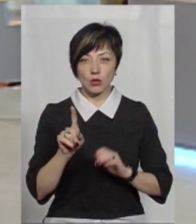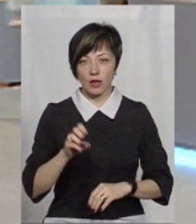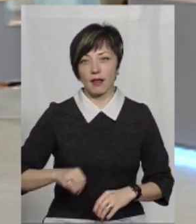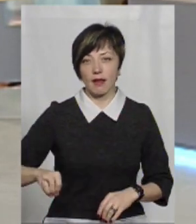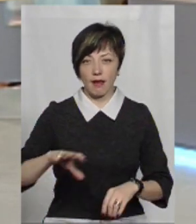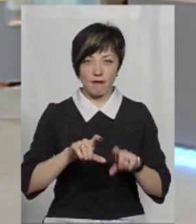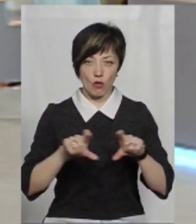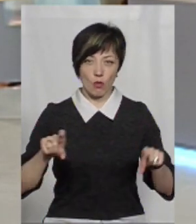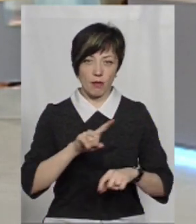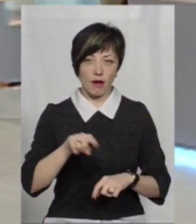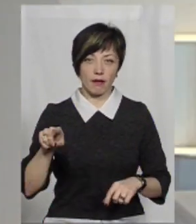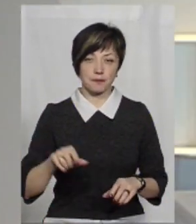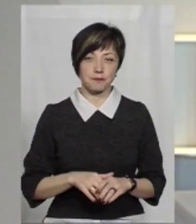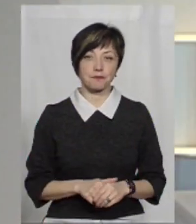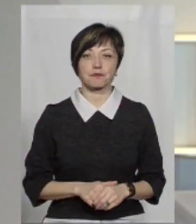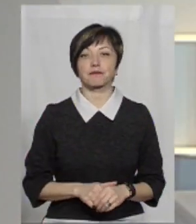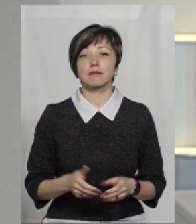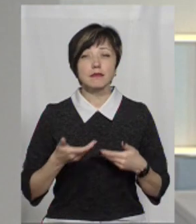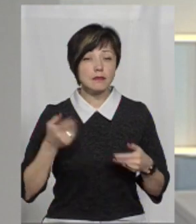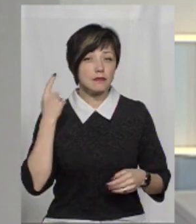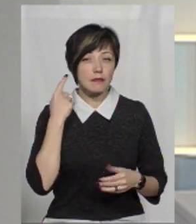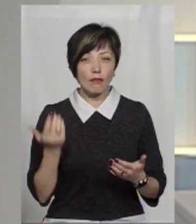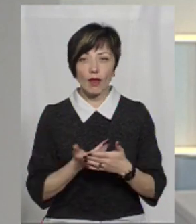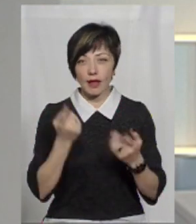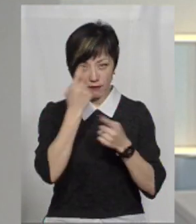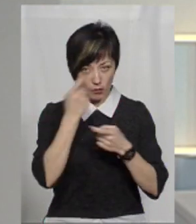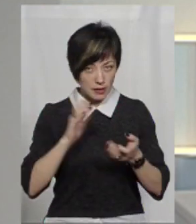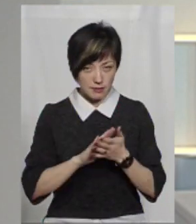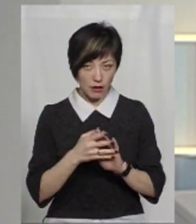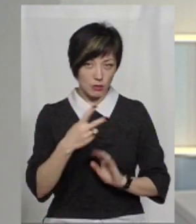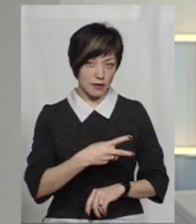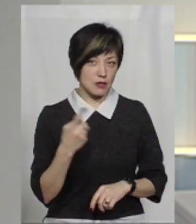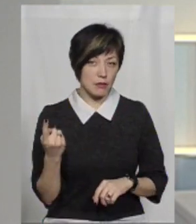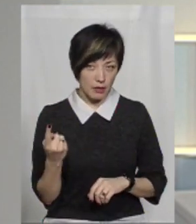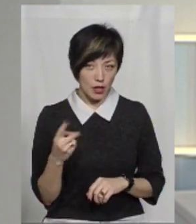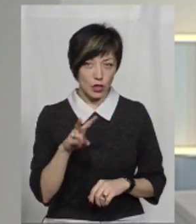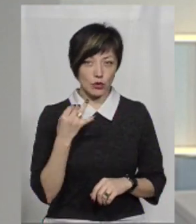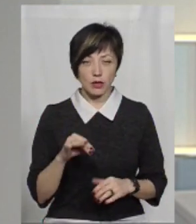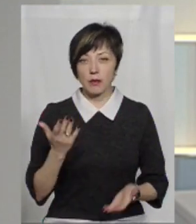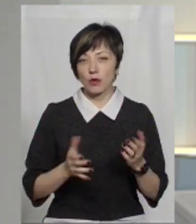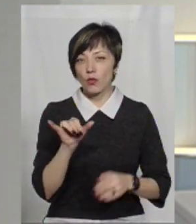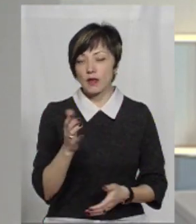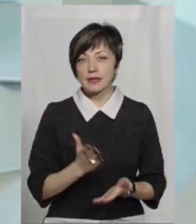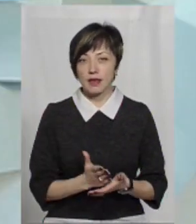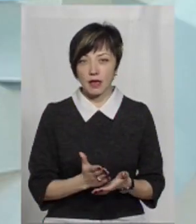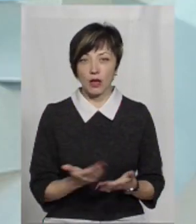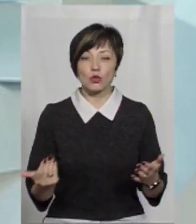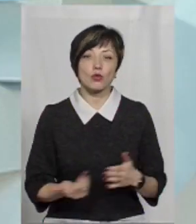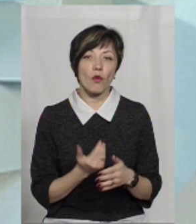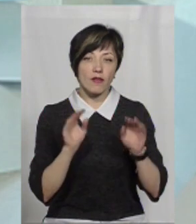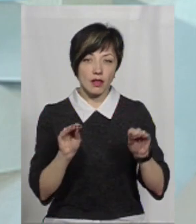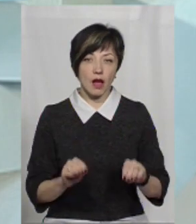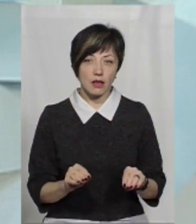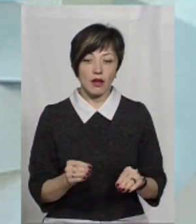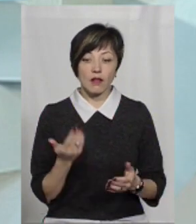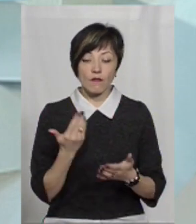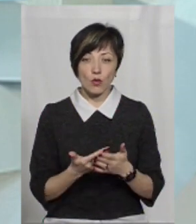євробляха. І ми чули в сюжеті інформацію станом на 21-е лютого, напевно, у вас уже є свіжіші дані, отож,